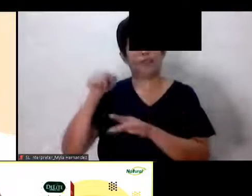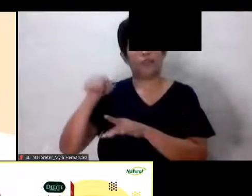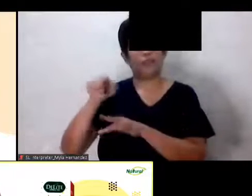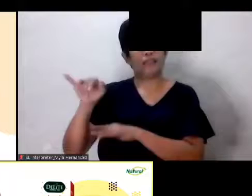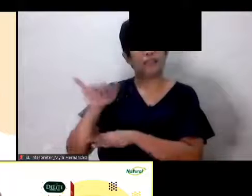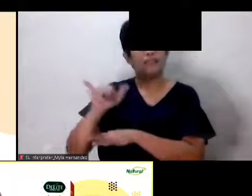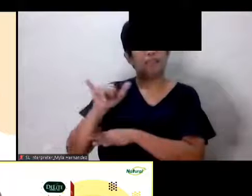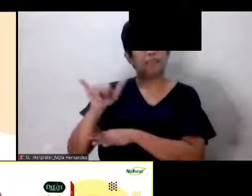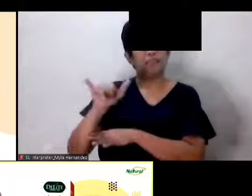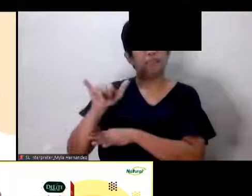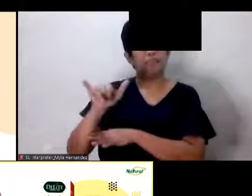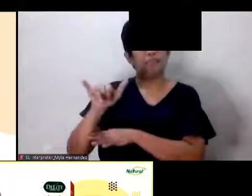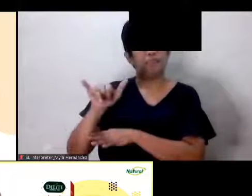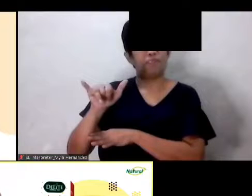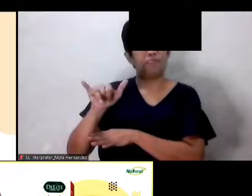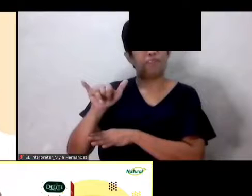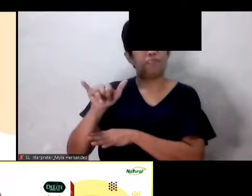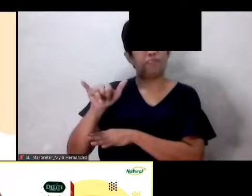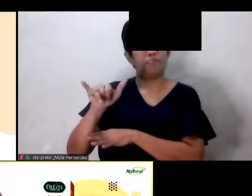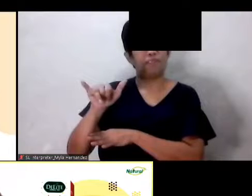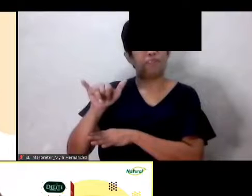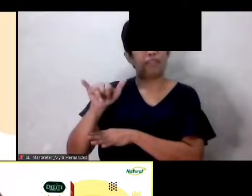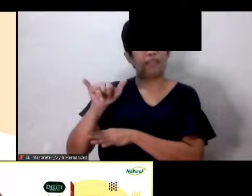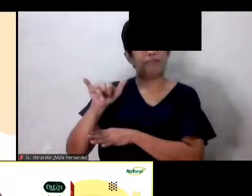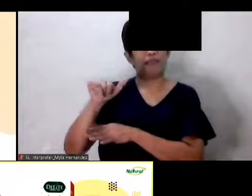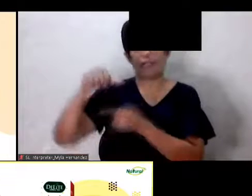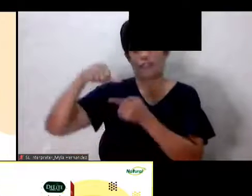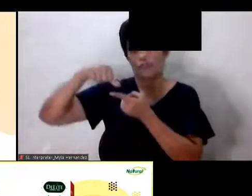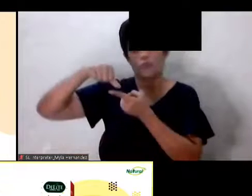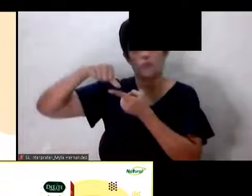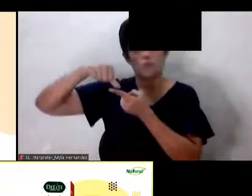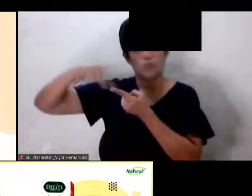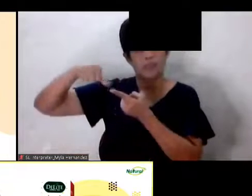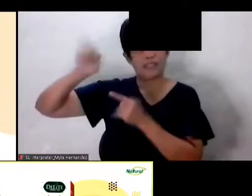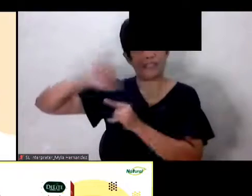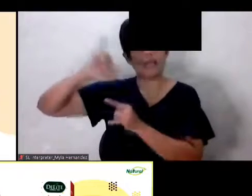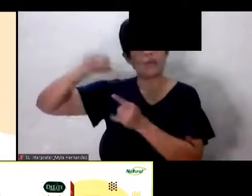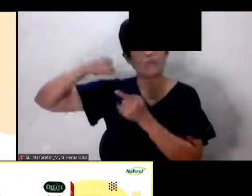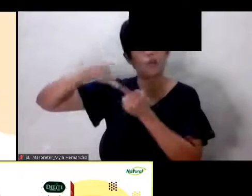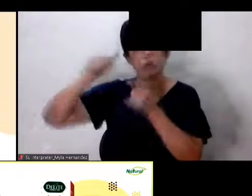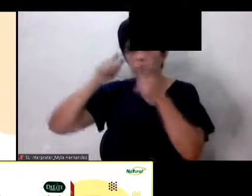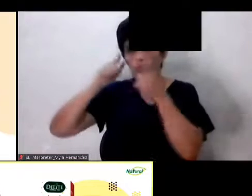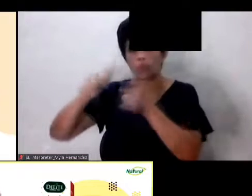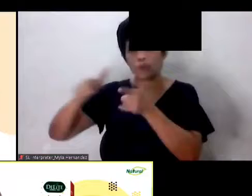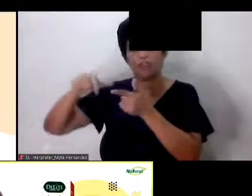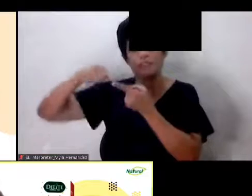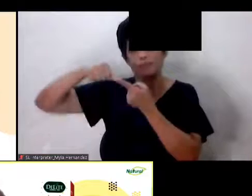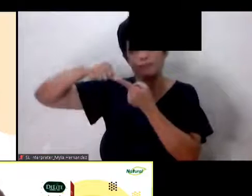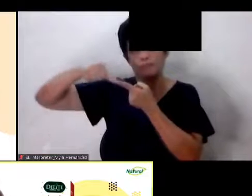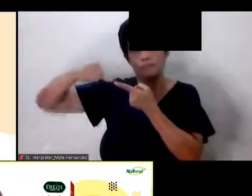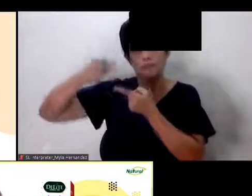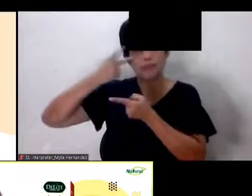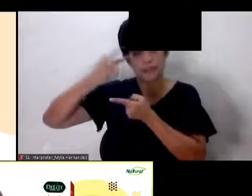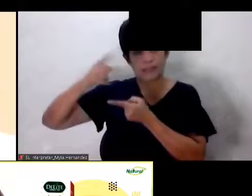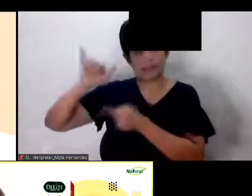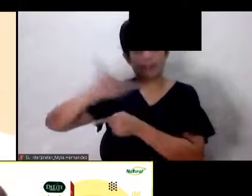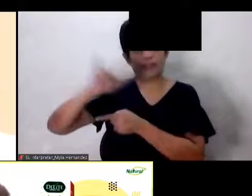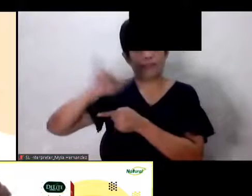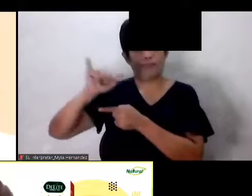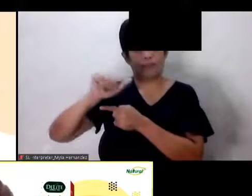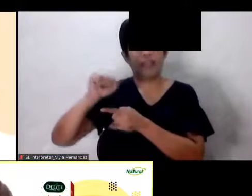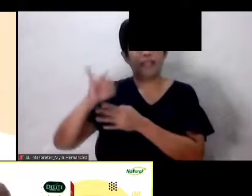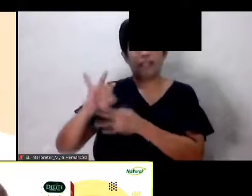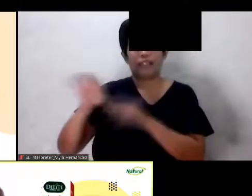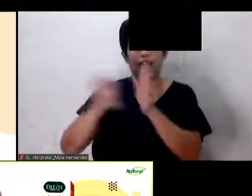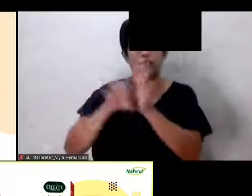mga parang taste, parang toothpaste. Okay? Ano yung toothpaste pag ilagay nyo sa tubo, bumabara yung